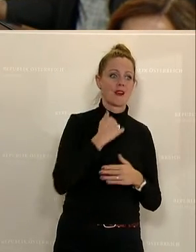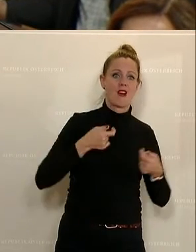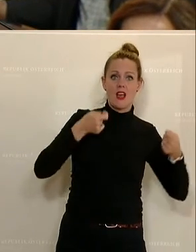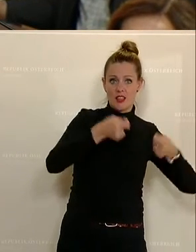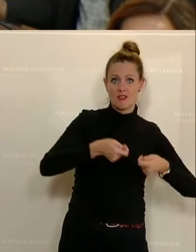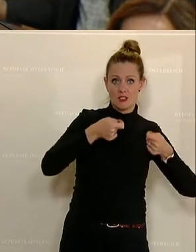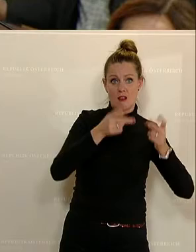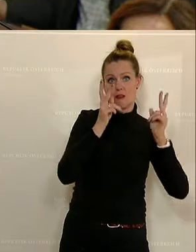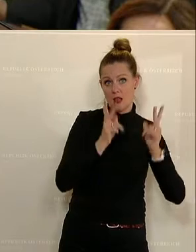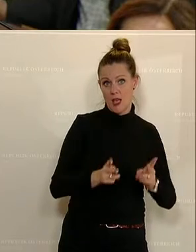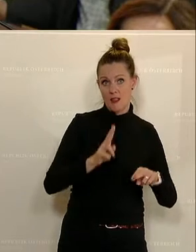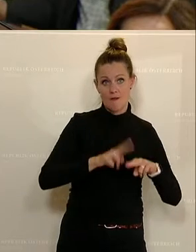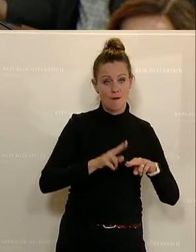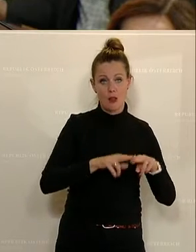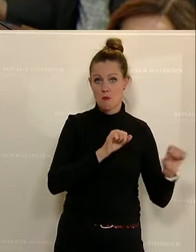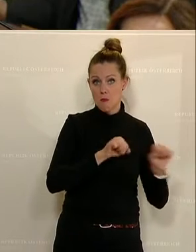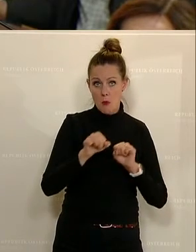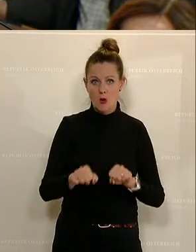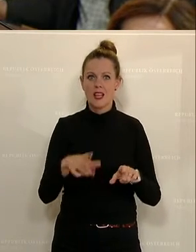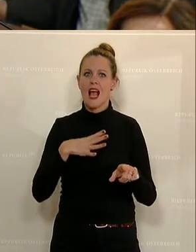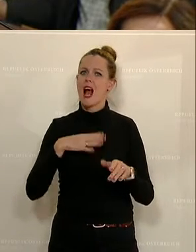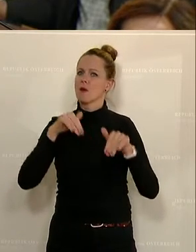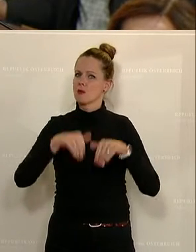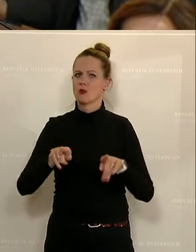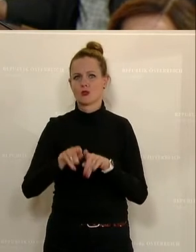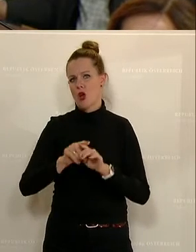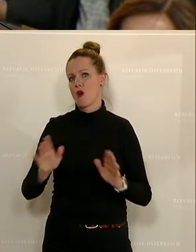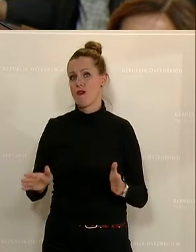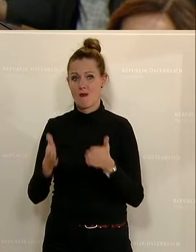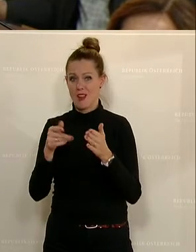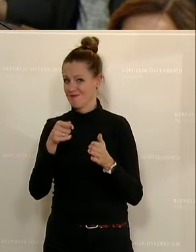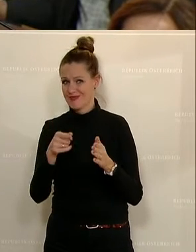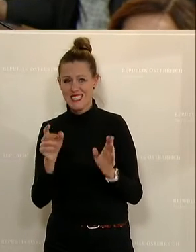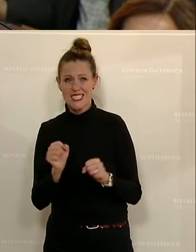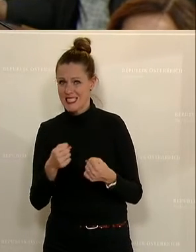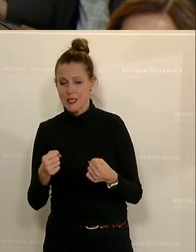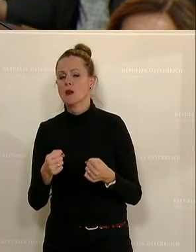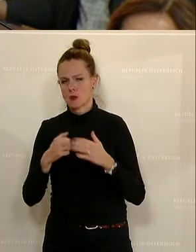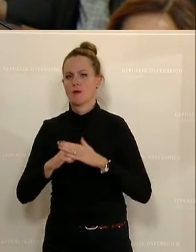werden, wo es sich auszahlt. Hier müssen wir aber fördern, genau dort, wo es sich nicht auszahlt.